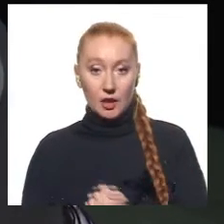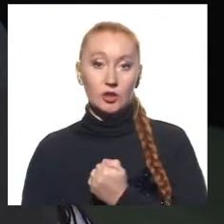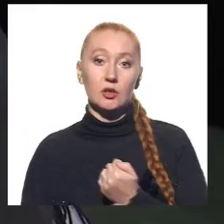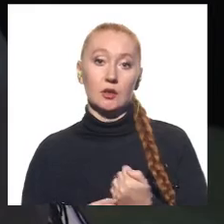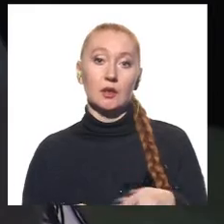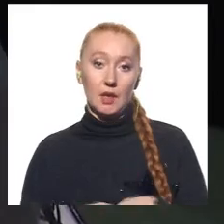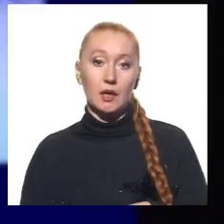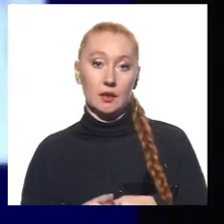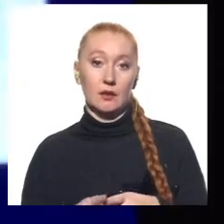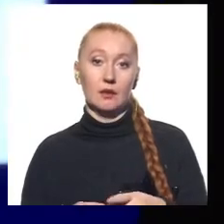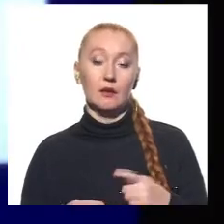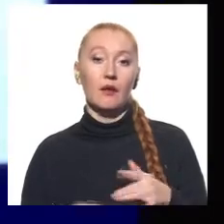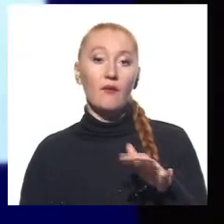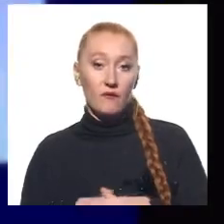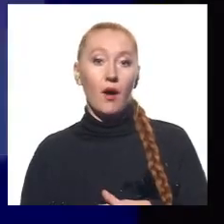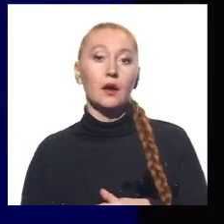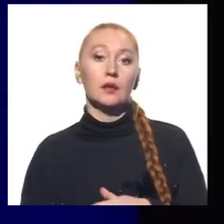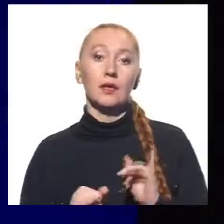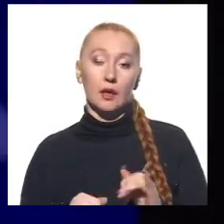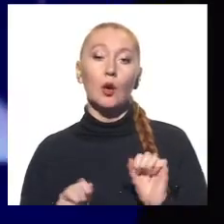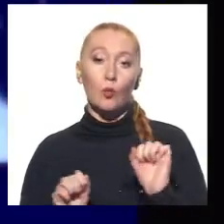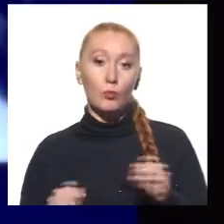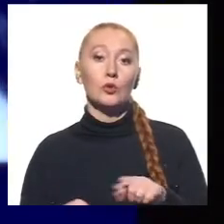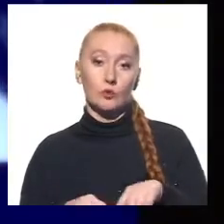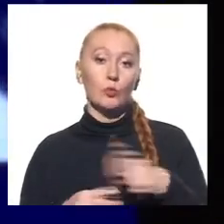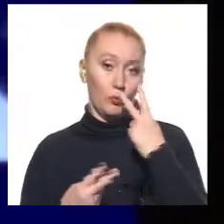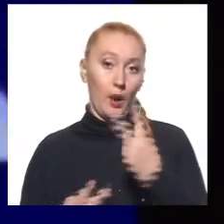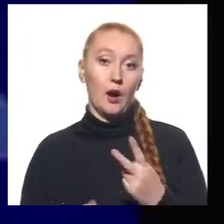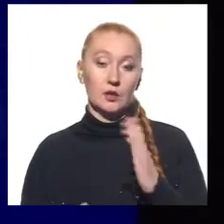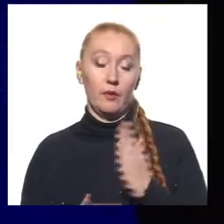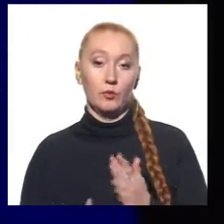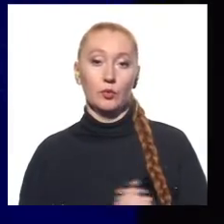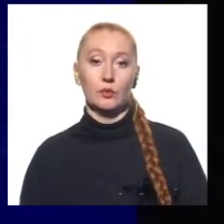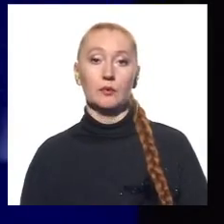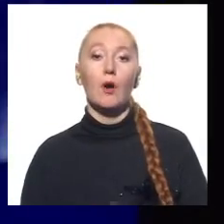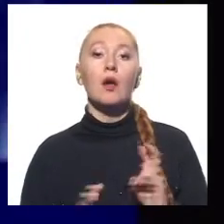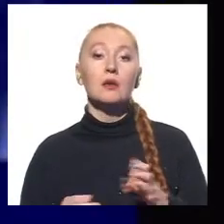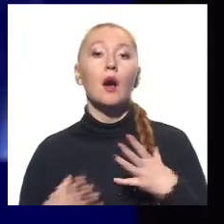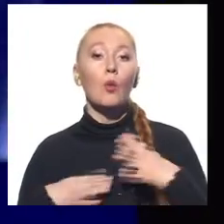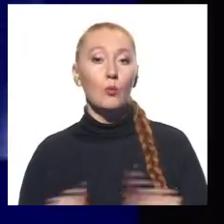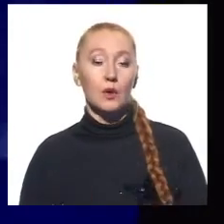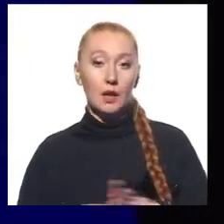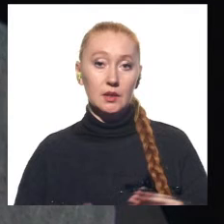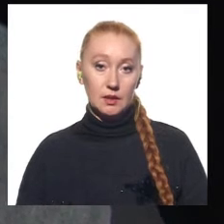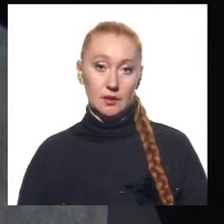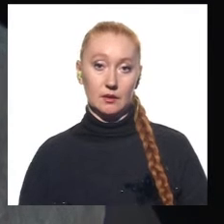факти і будемо їх показувати. Так, як помирали дітки,